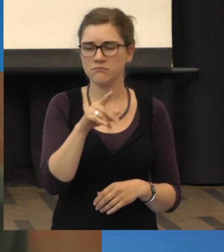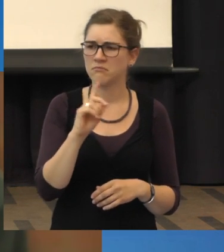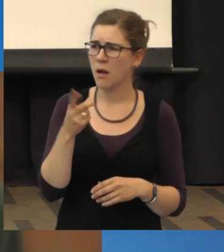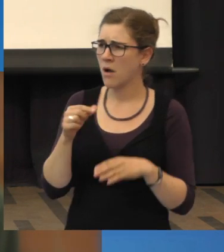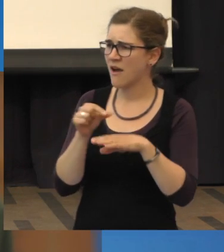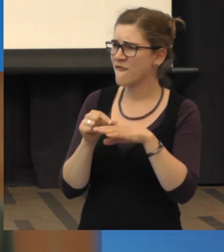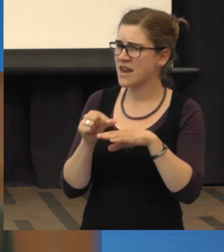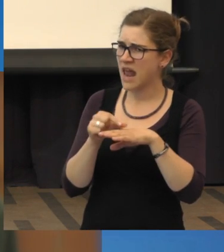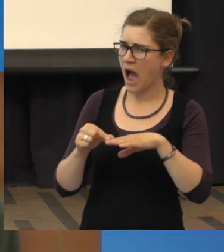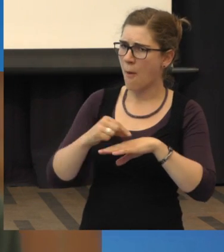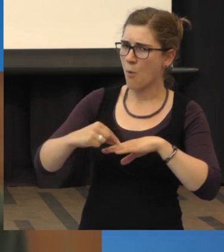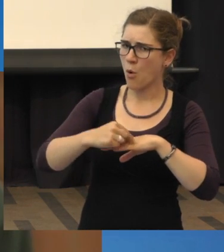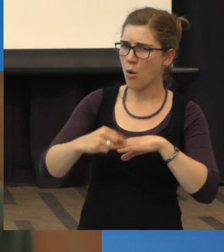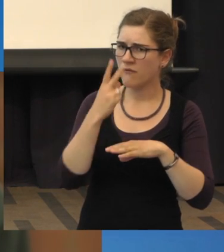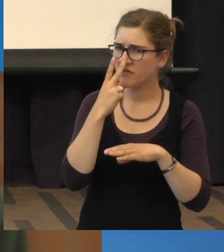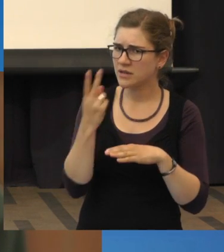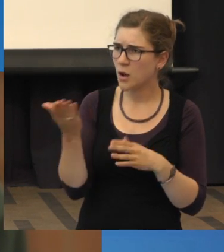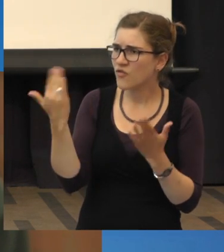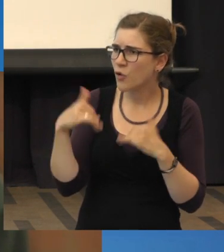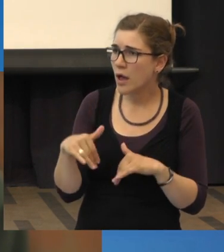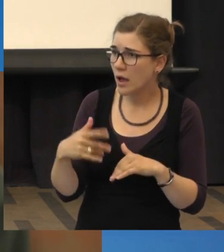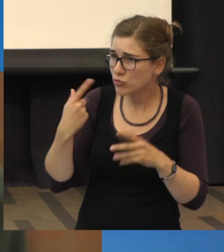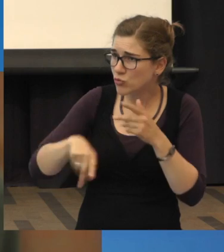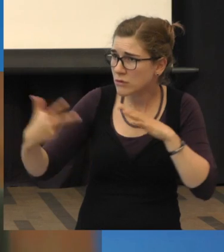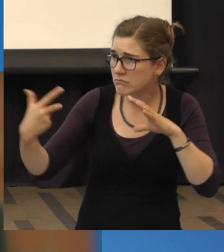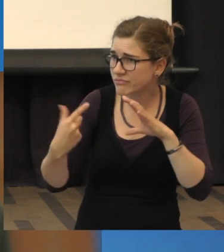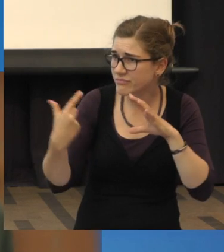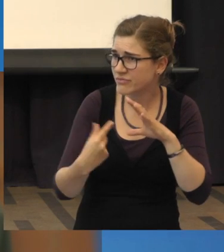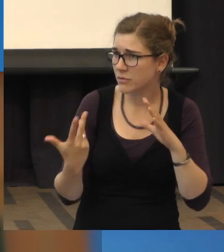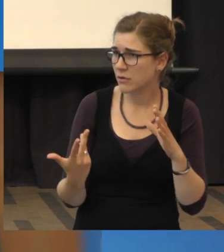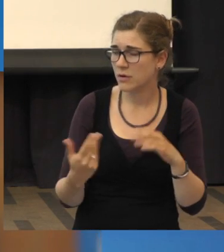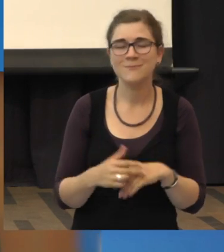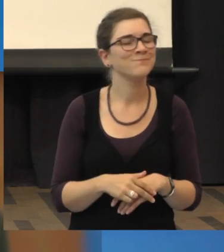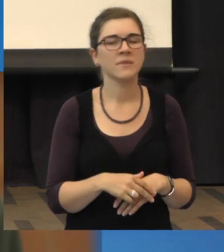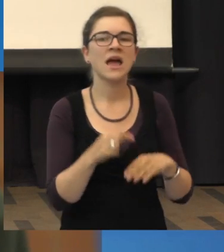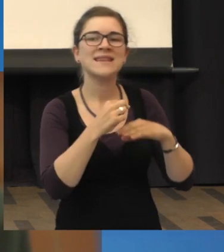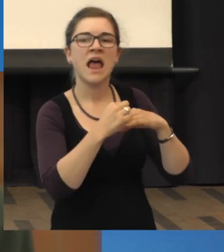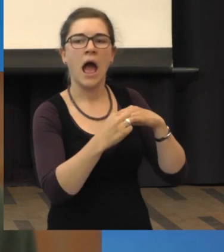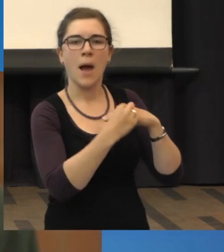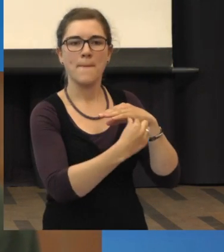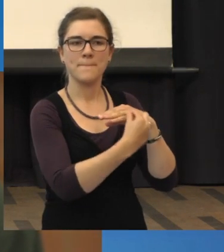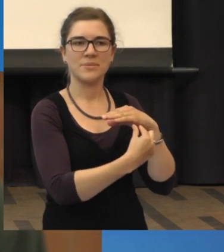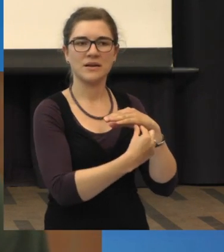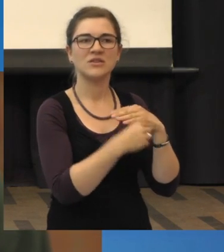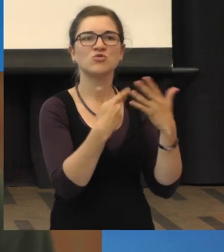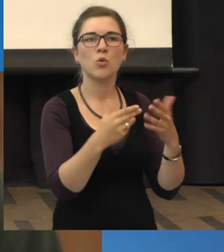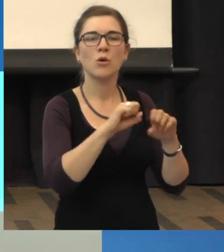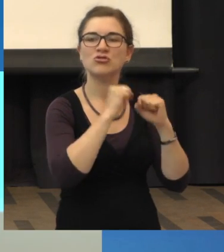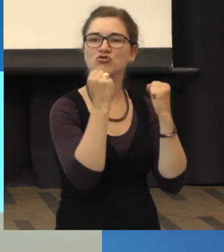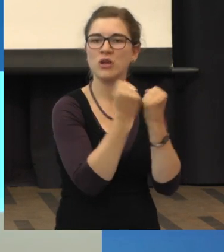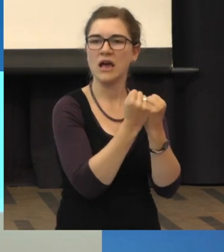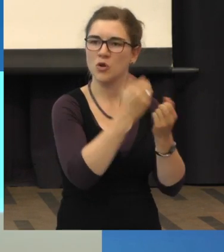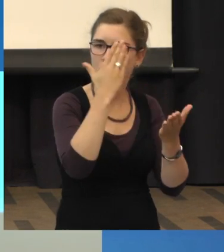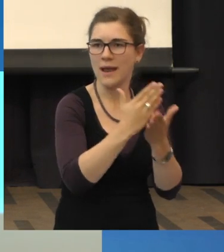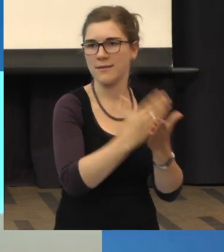Vernarbung durch die Einspritzung? Nein. Die Vernarbung ist das Endstadium der Erkrankung. Wenn man